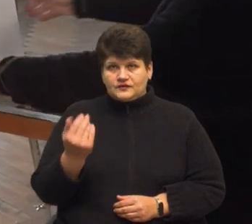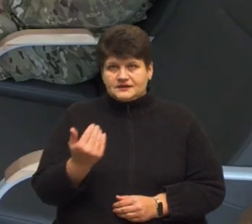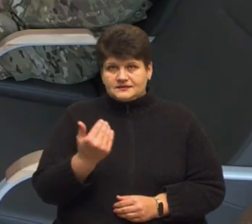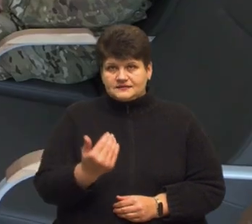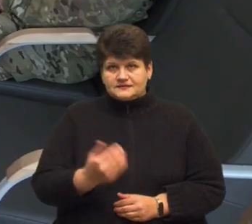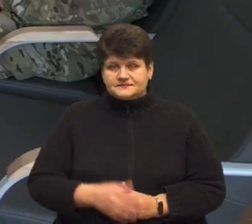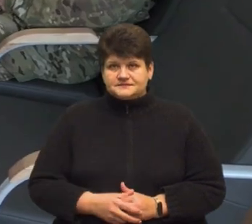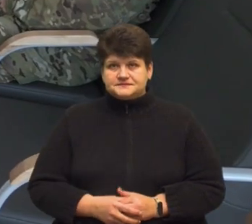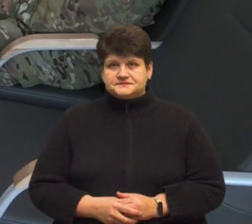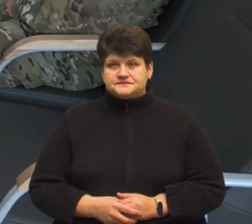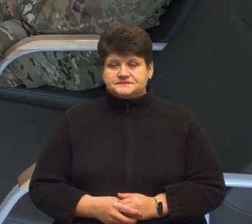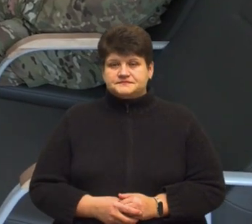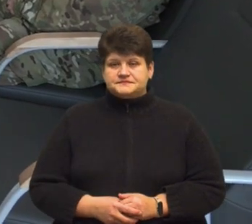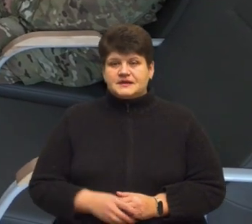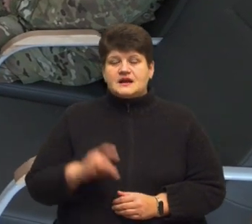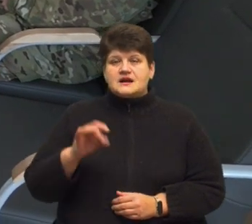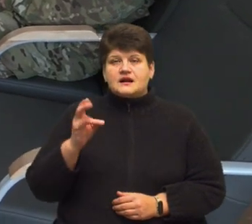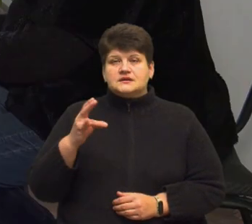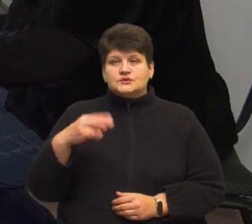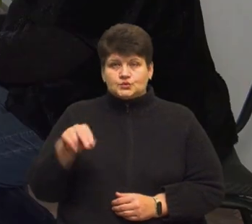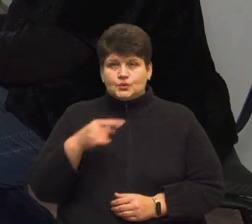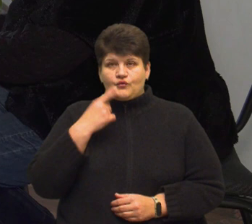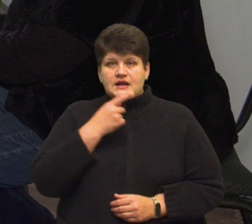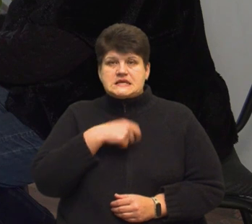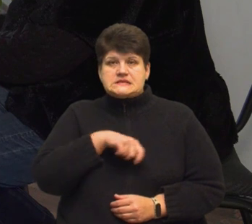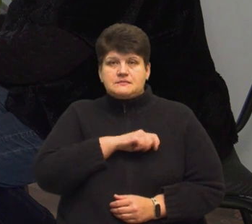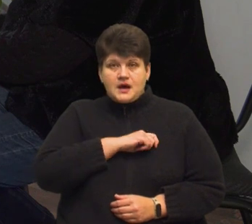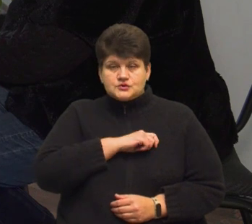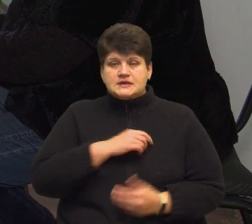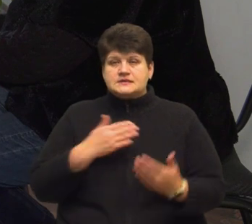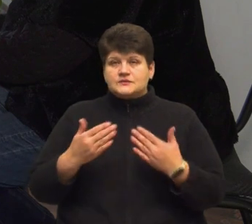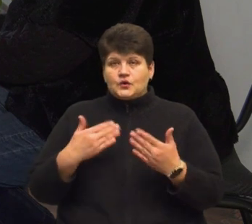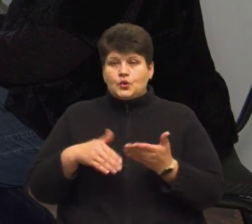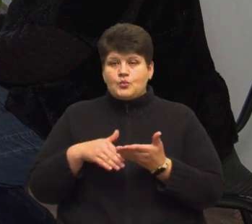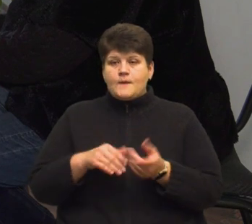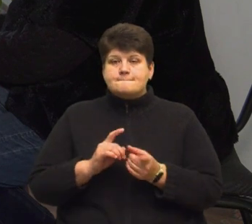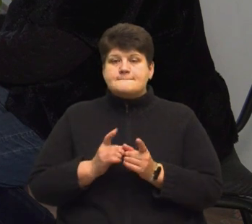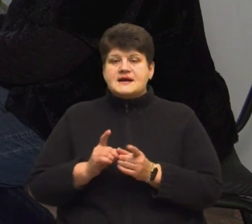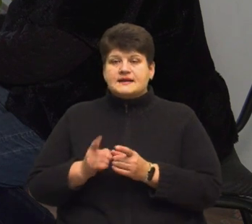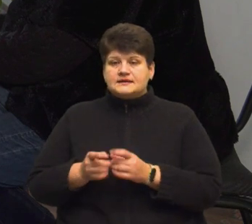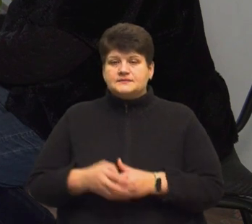Ранду розмовляє іспанською, тому спілкувалися з допомогою перекладача.